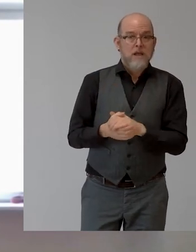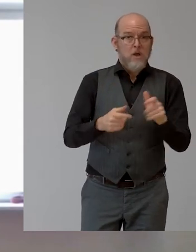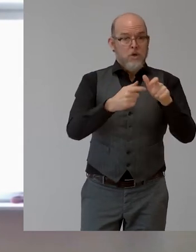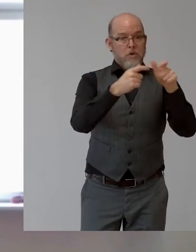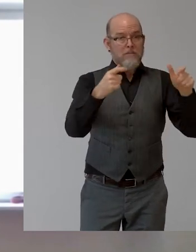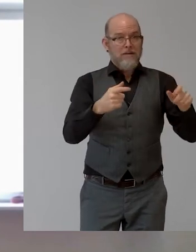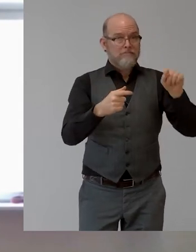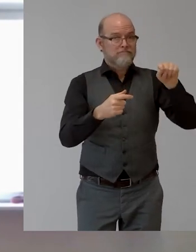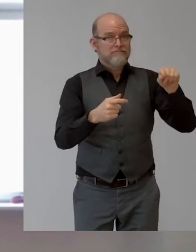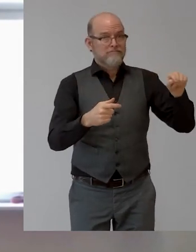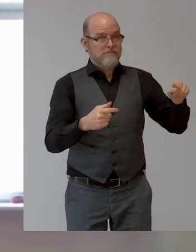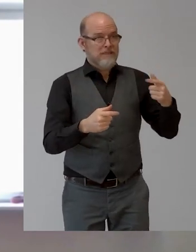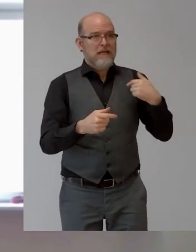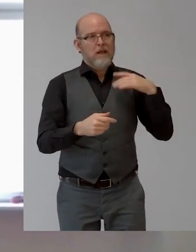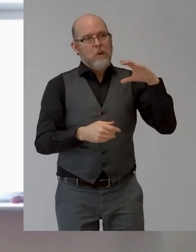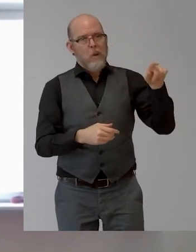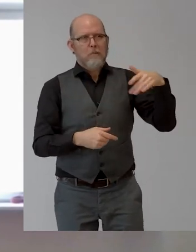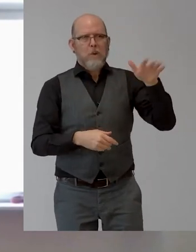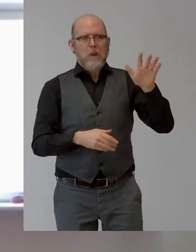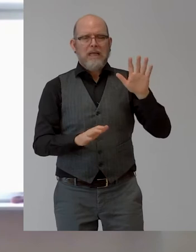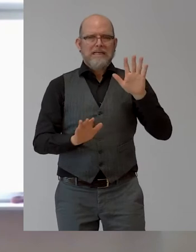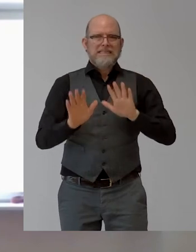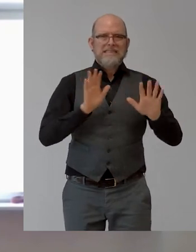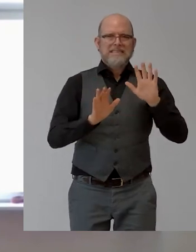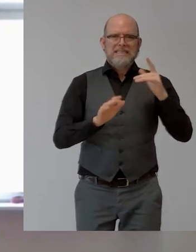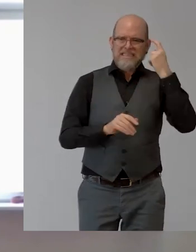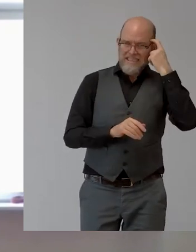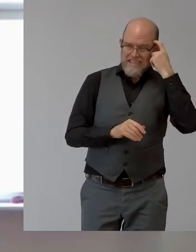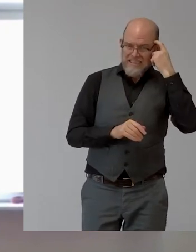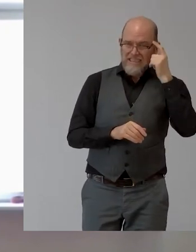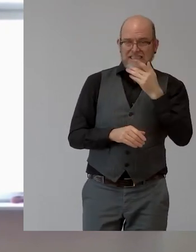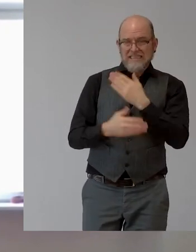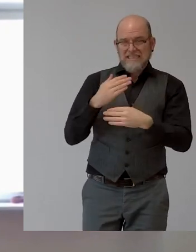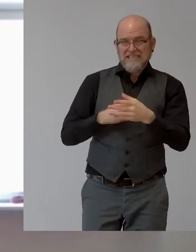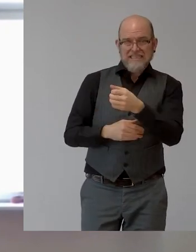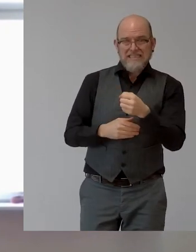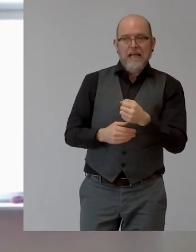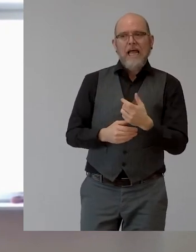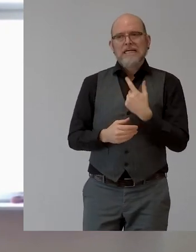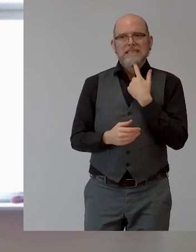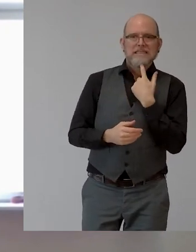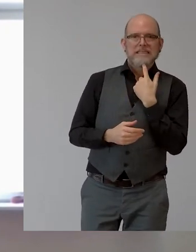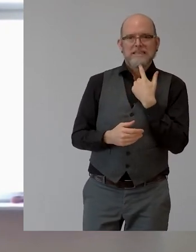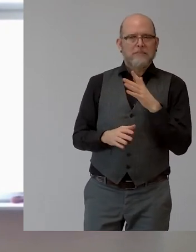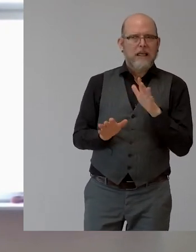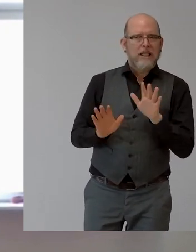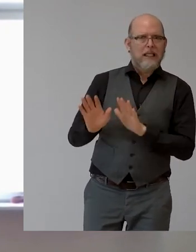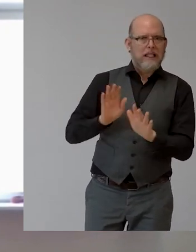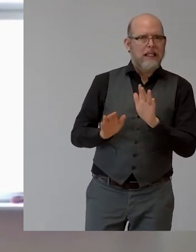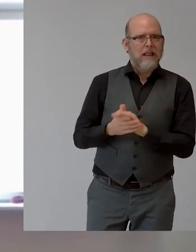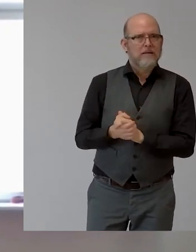Vorbehalte auch gibt gegenüber der Beschäftigung von Menschen mit Behinderungen. Das hat natürlich auch damit zu tun, dass wir von einem